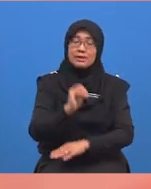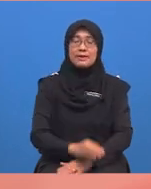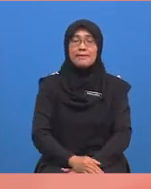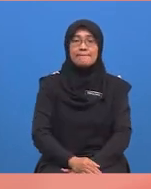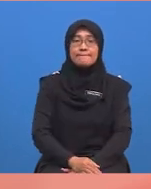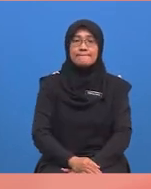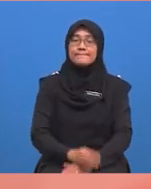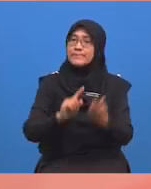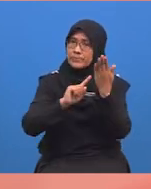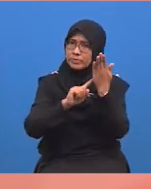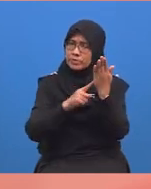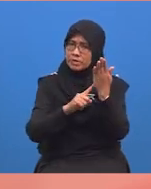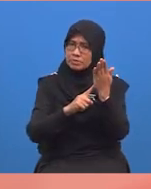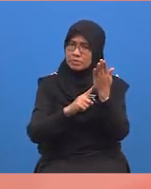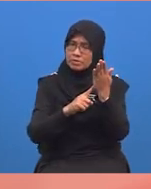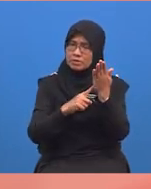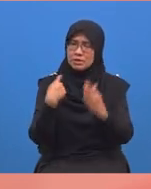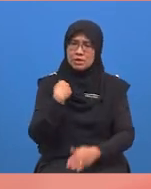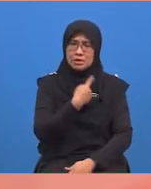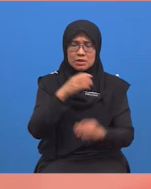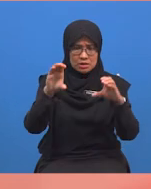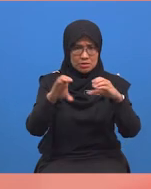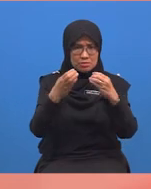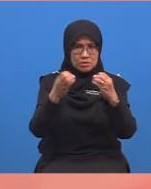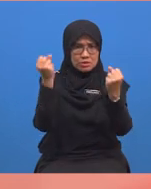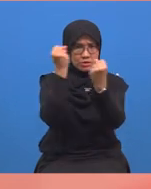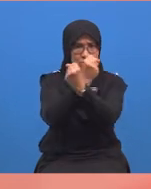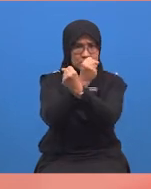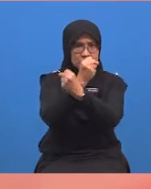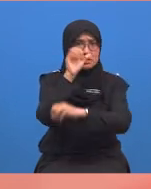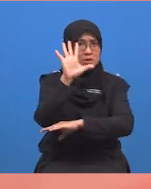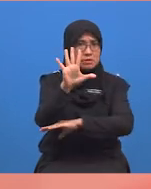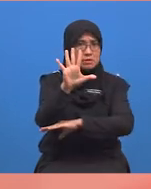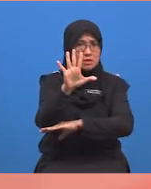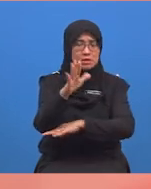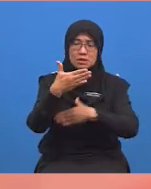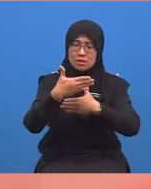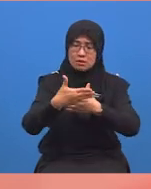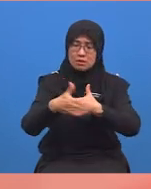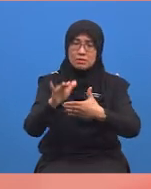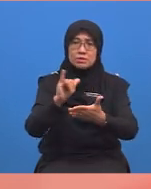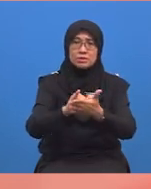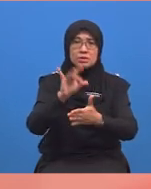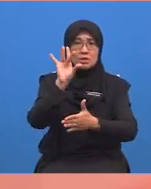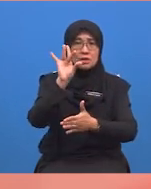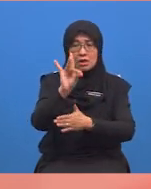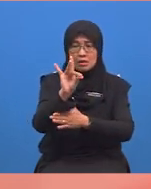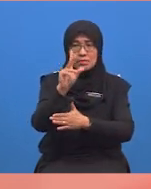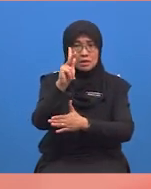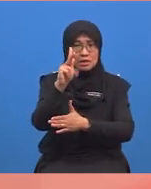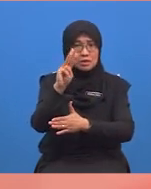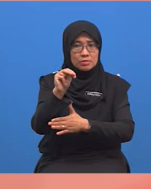Mula-mula, kita bina sifar lima dahulu. Kemudian, kita lihat lapan kilometer